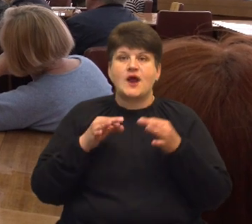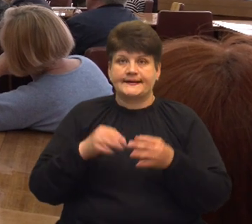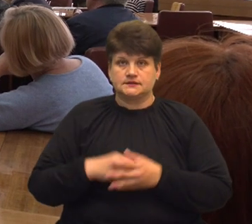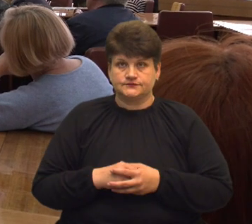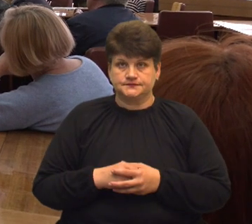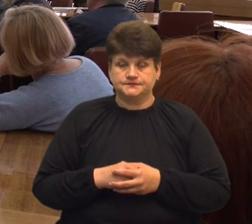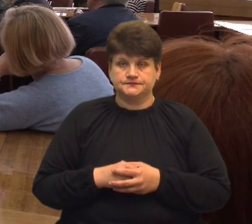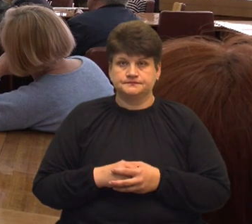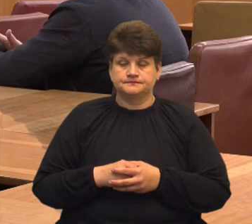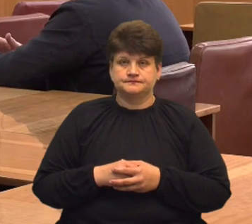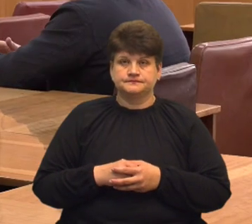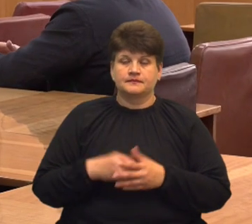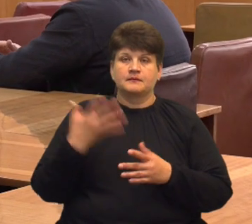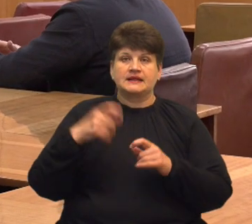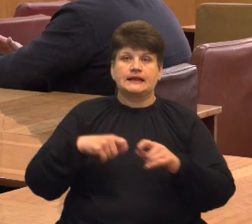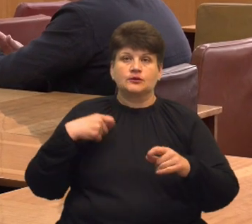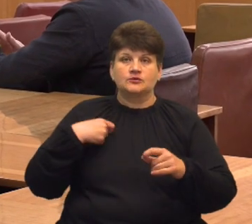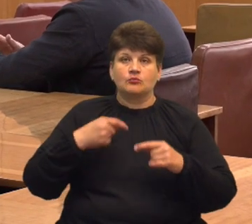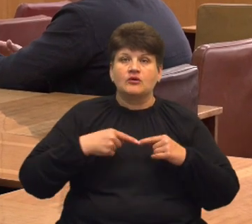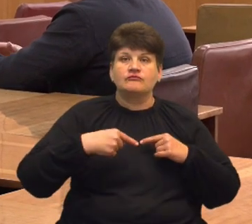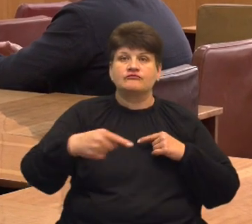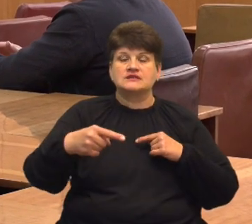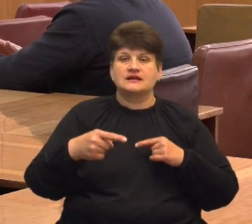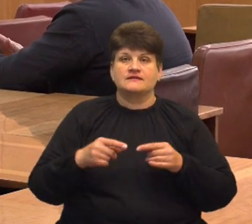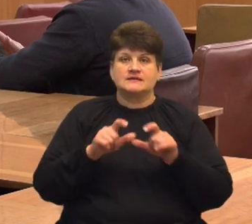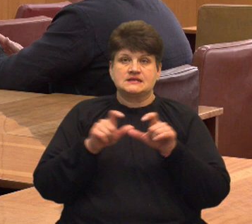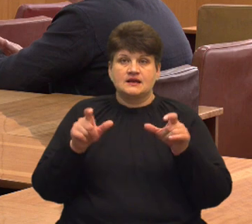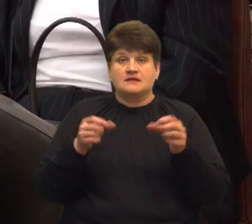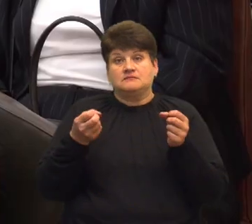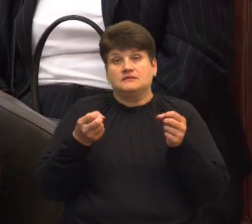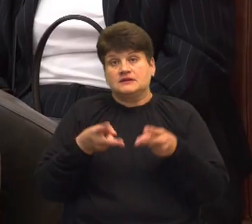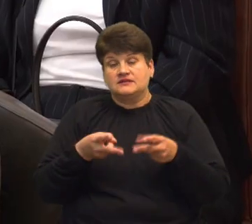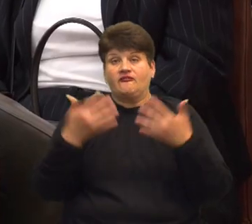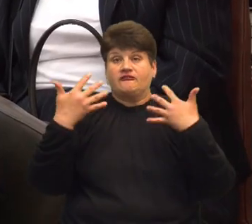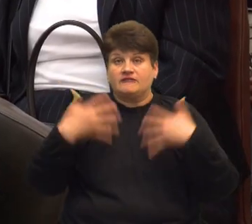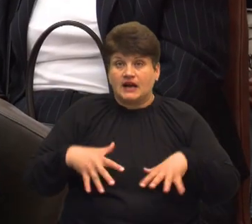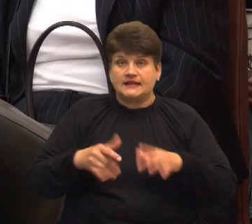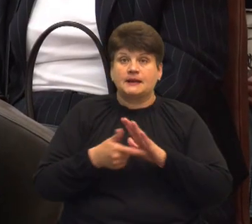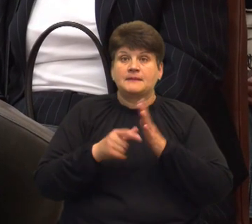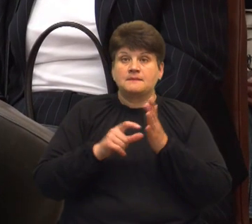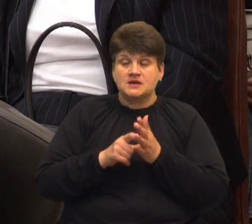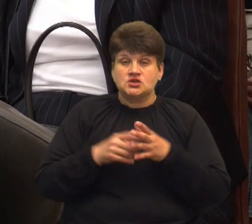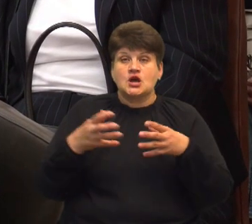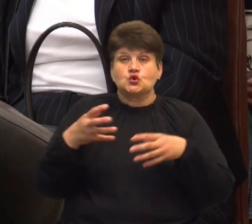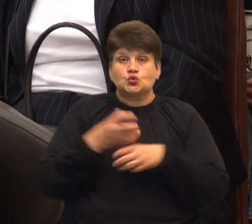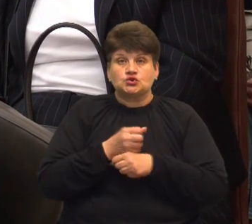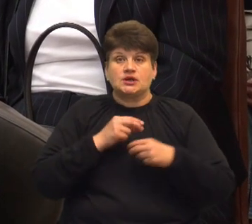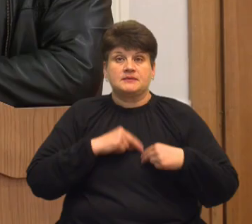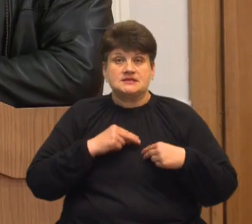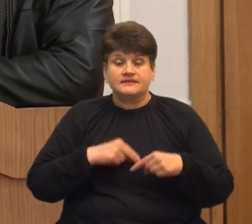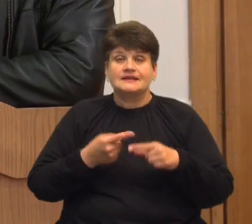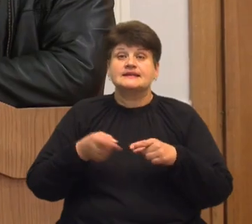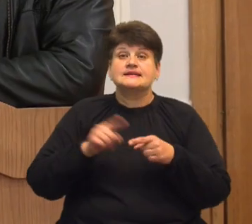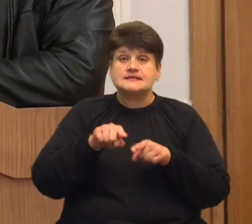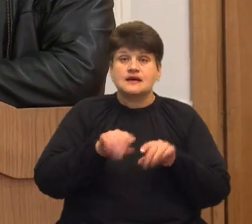П'ятикілометрова відстань між закладами, ризик втрати приміщення в центрі Тернополя та скорочення працівників – так пояснюють